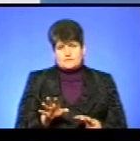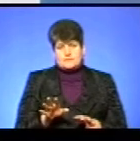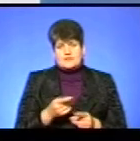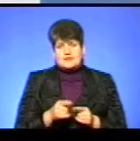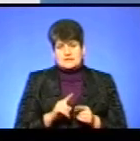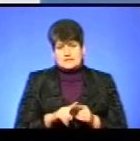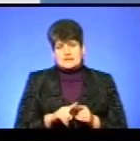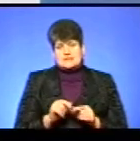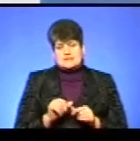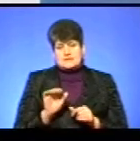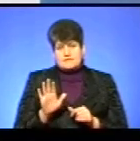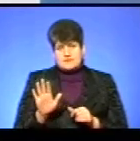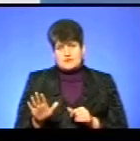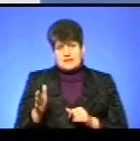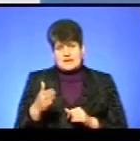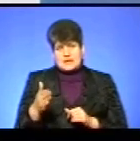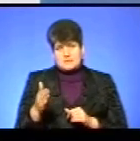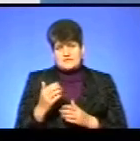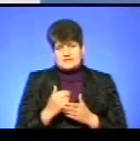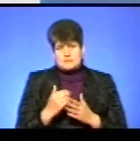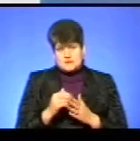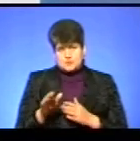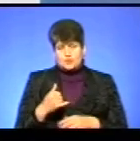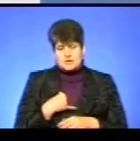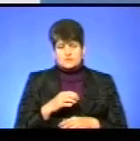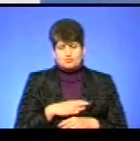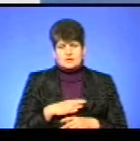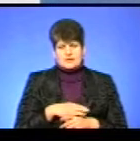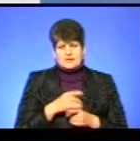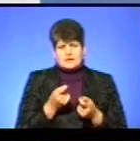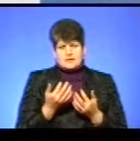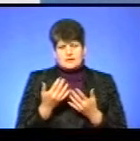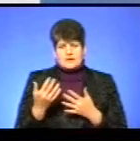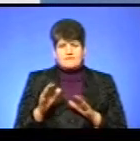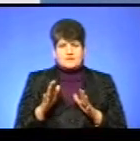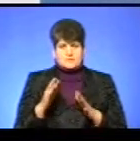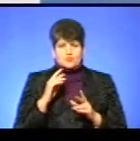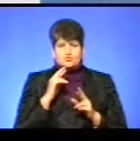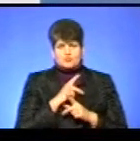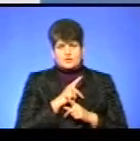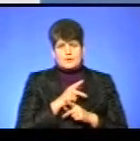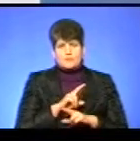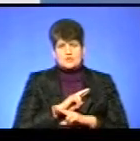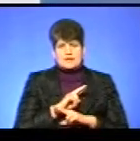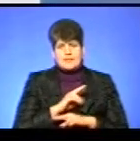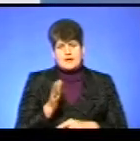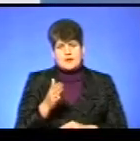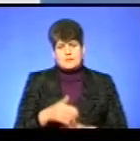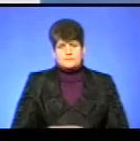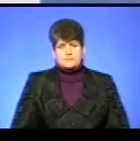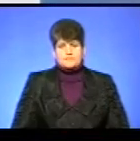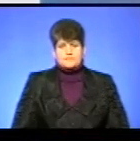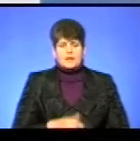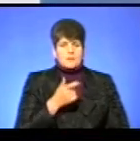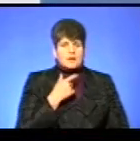винятком рибних запасів, то в нас було декілька випадків, що від отруєння поздихала риба. Пані Любов,